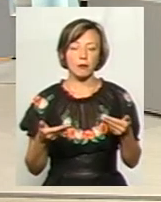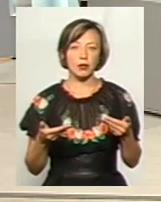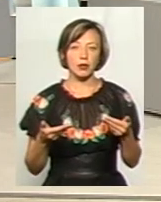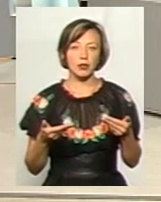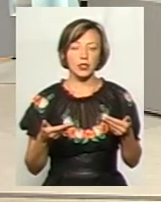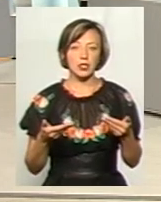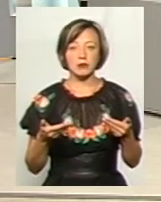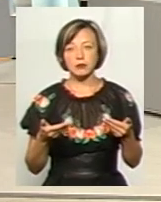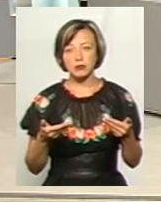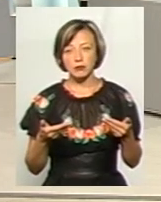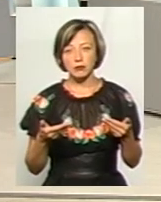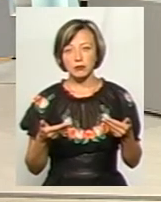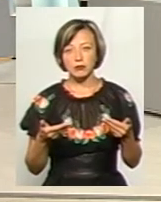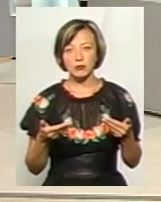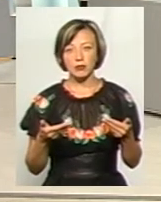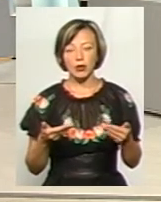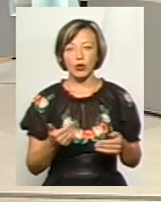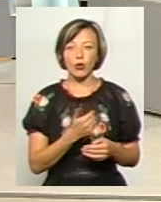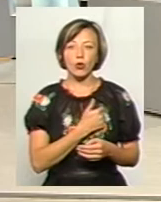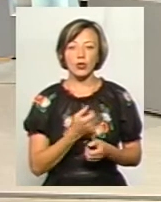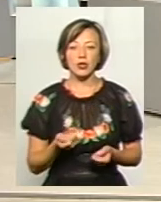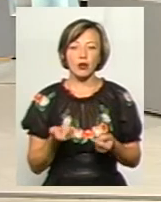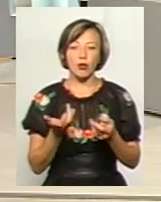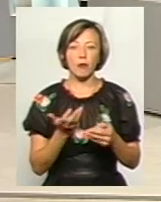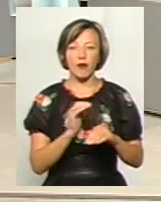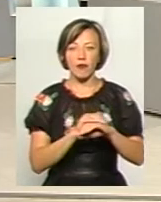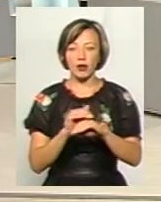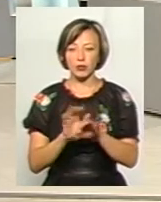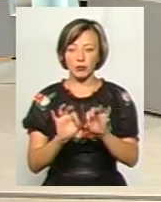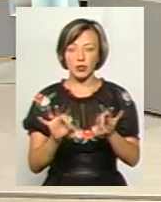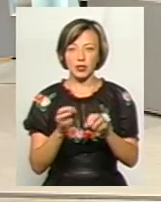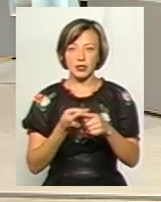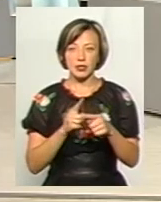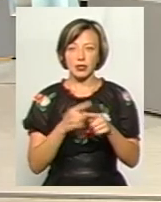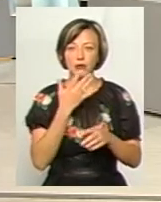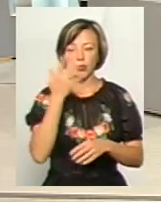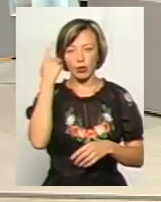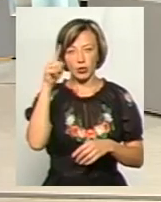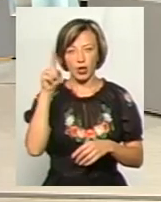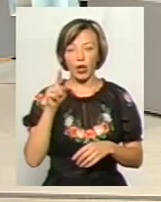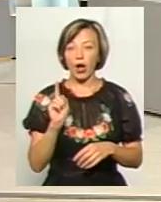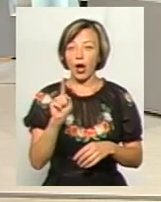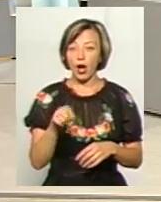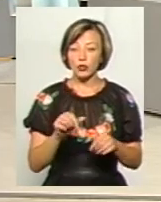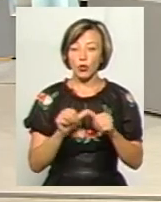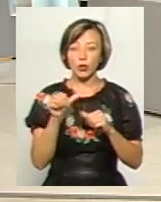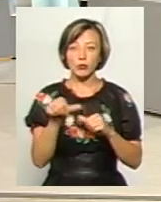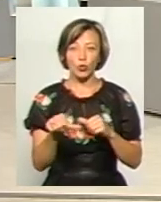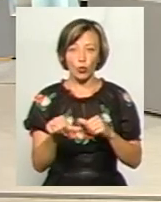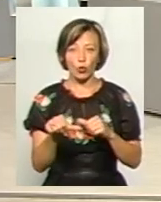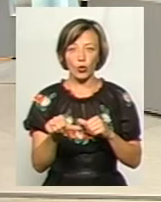кількома якимись факторами окреслити цю національну ідею? Адже, окрім того, що